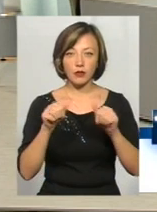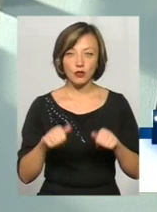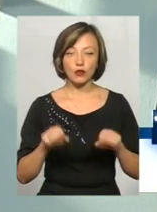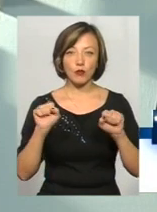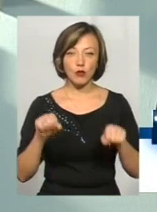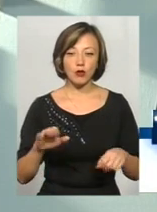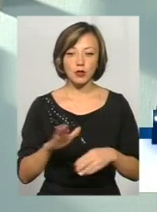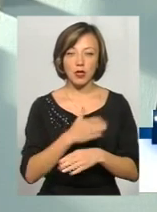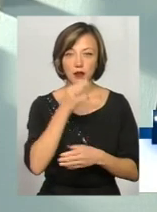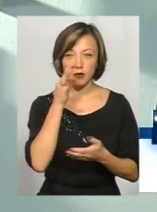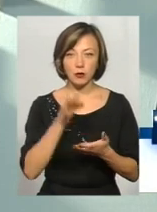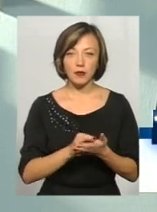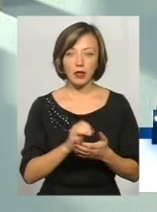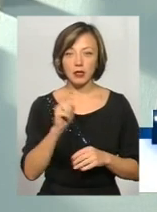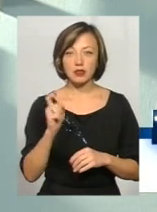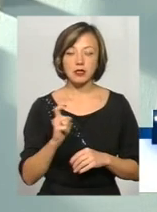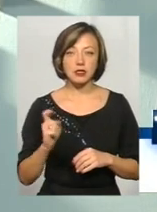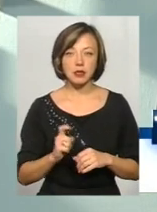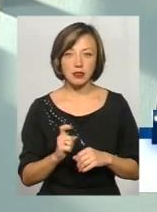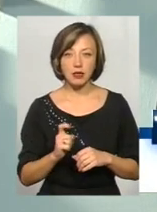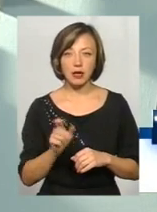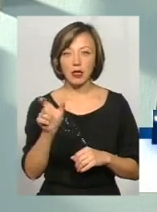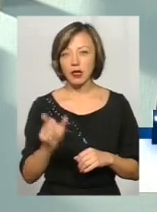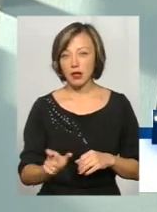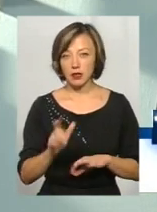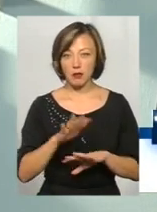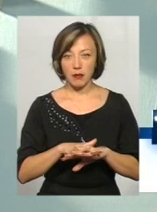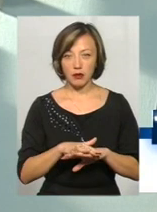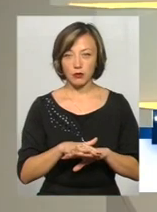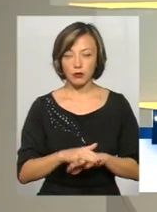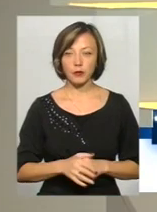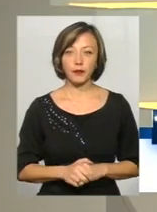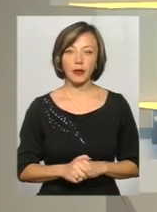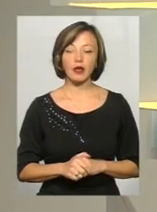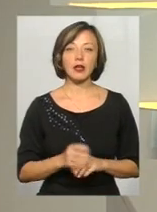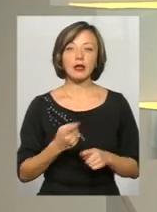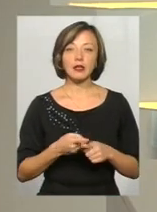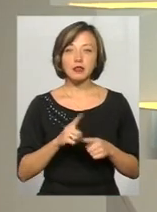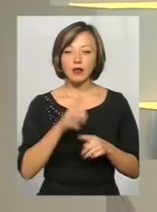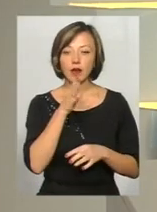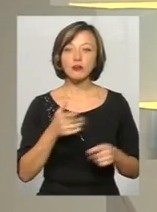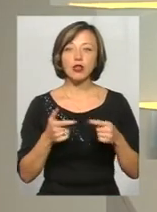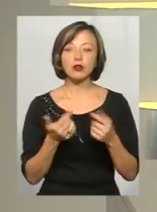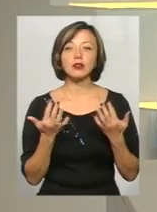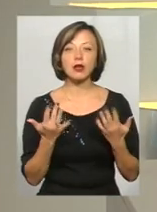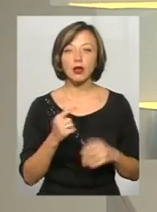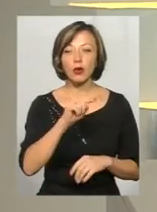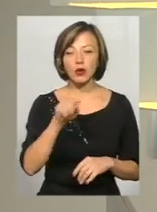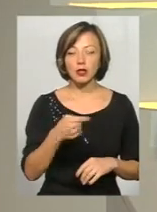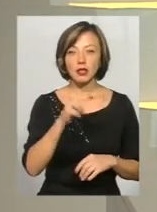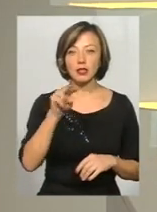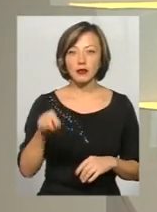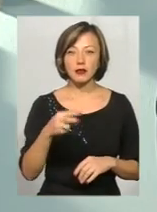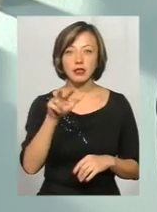з клієнта банка. Оце вчасно? Воно скільки? Година? Дві? Три?